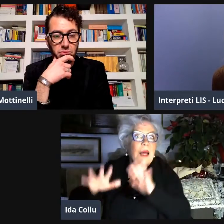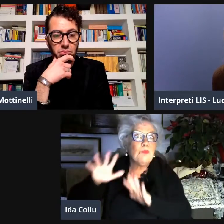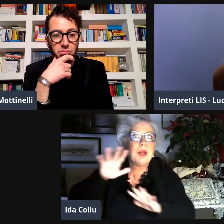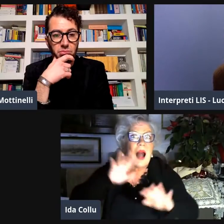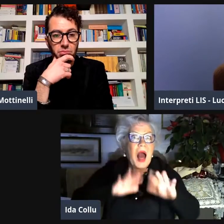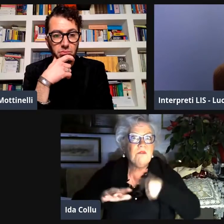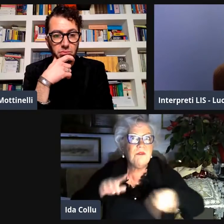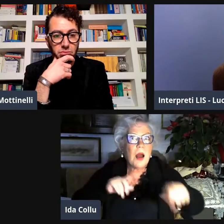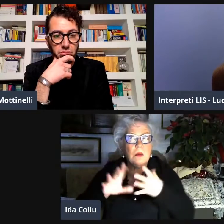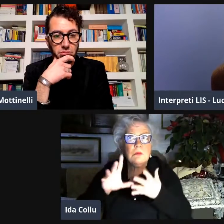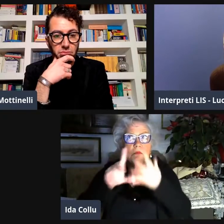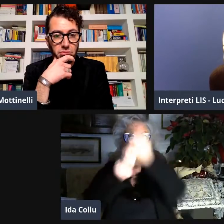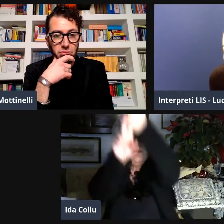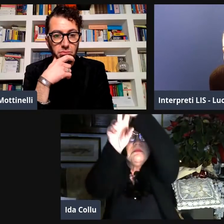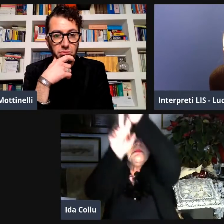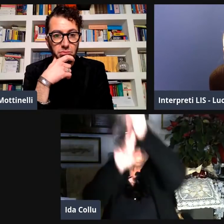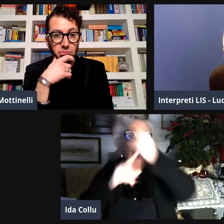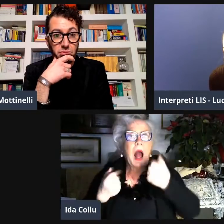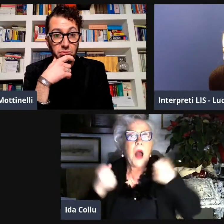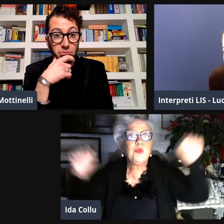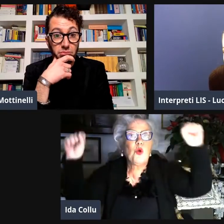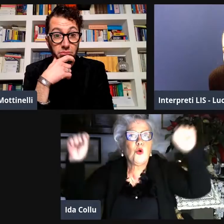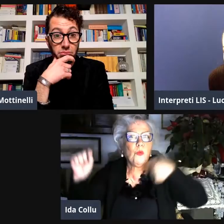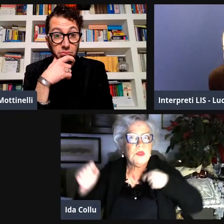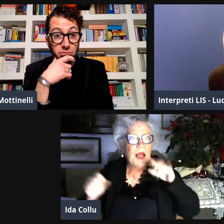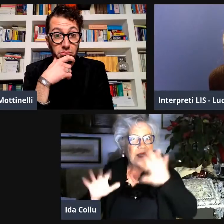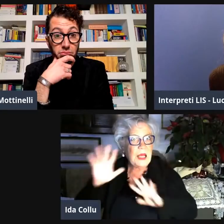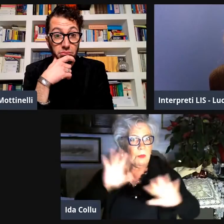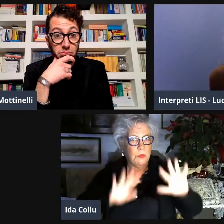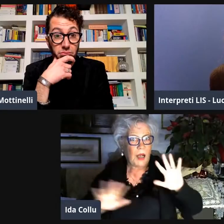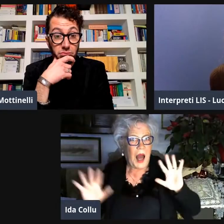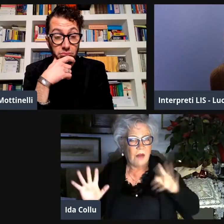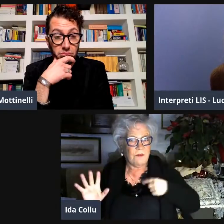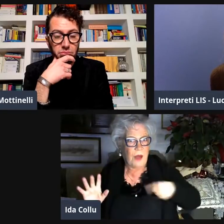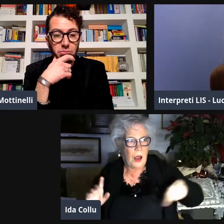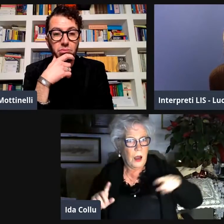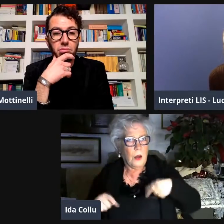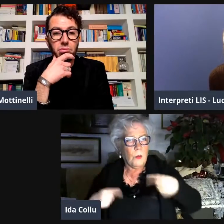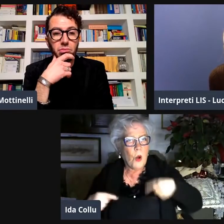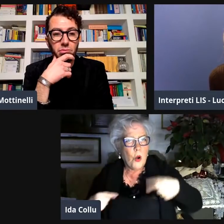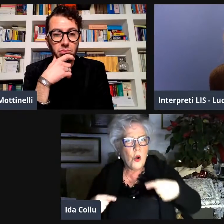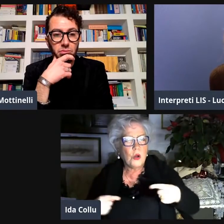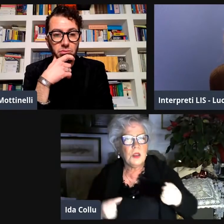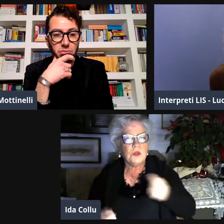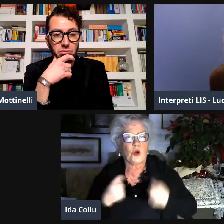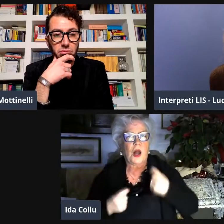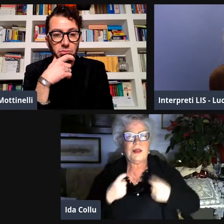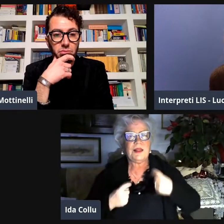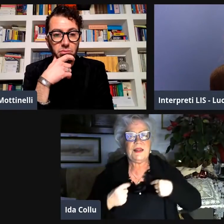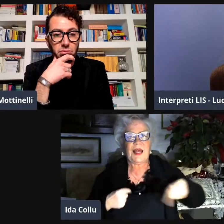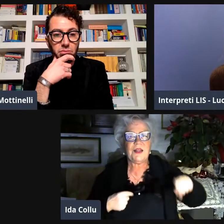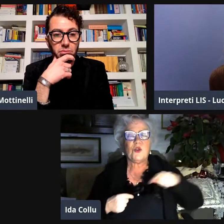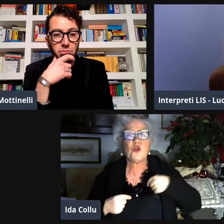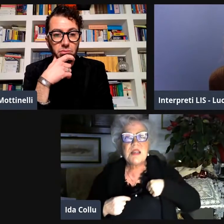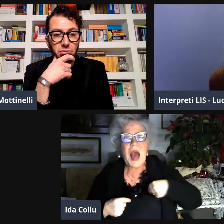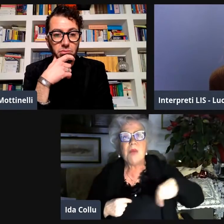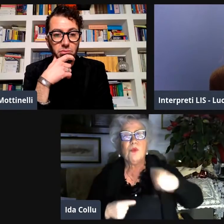situazioni quasi capovolte possiamo dire. In cui sembra quasi